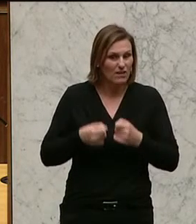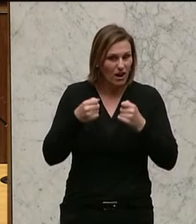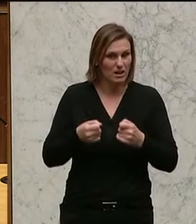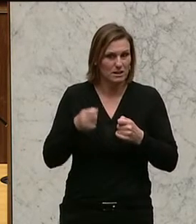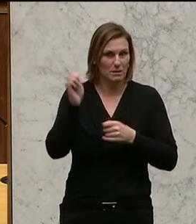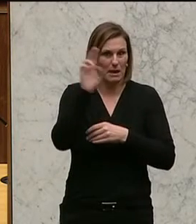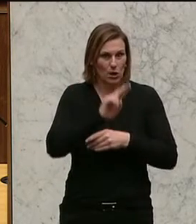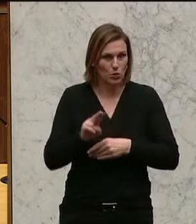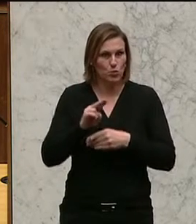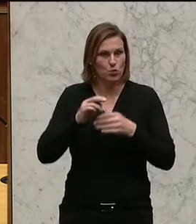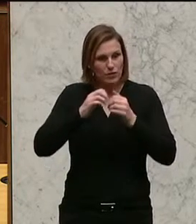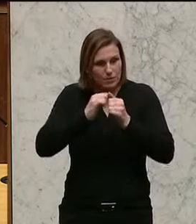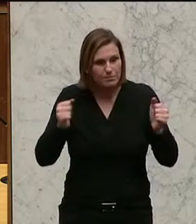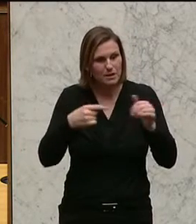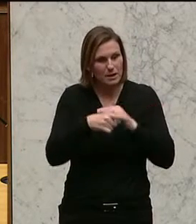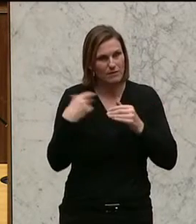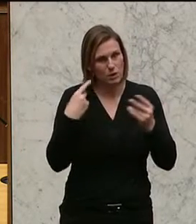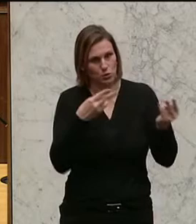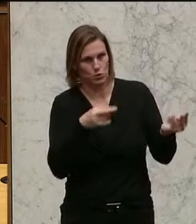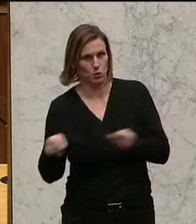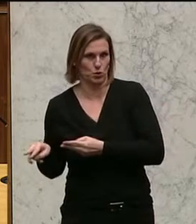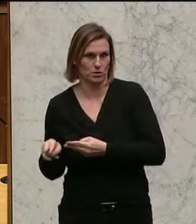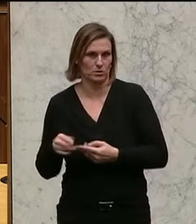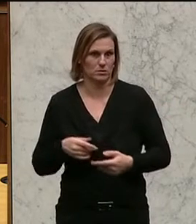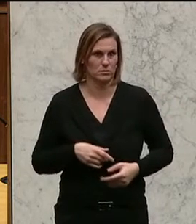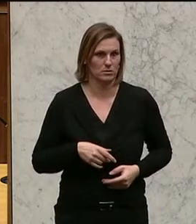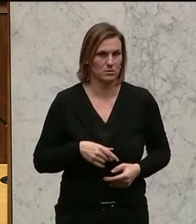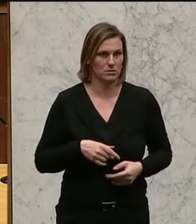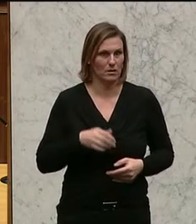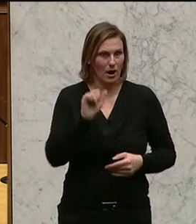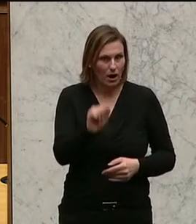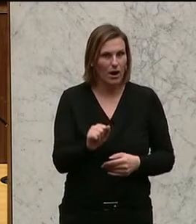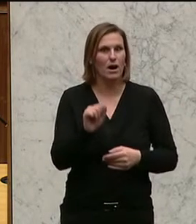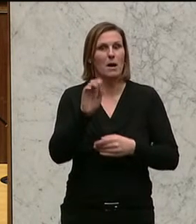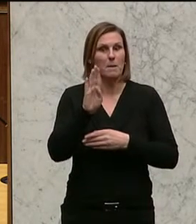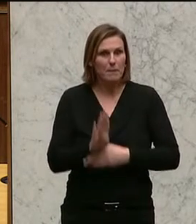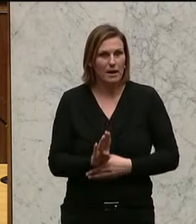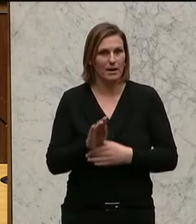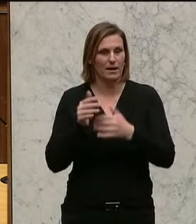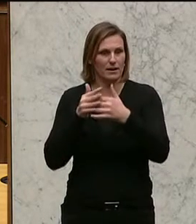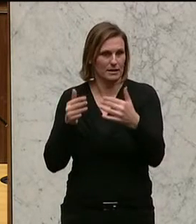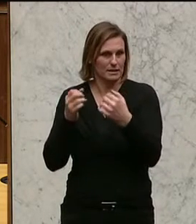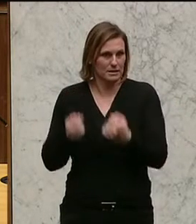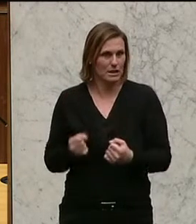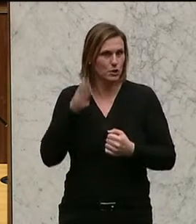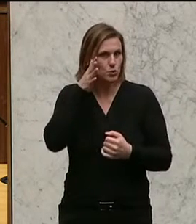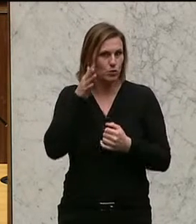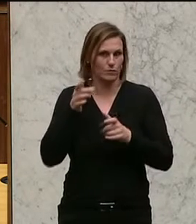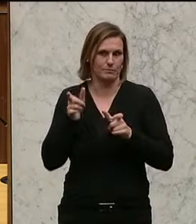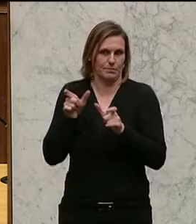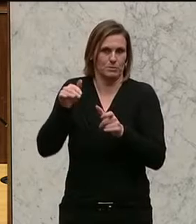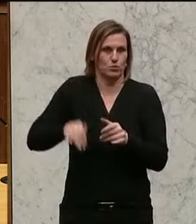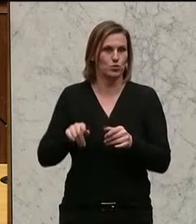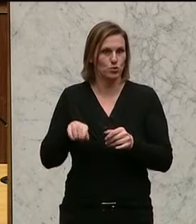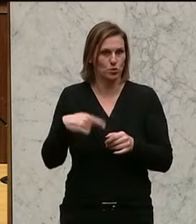Europäische Union Eingebrochenen wieder zurückzunehmen, klein b, eure Grenze zu sichern und das künftig hin zu verhindern. Sonst gibt